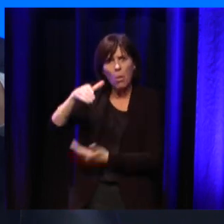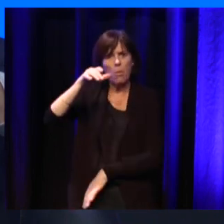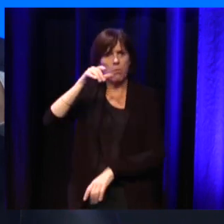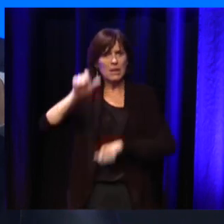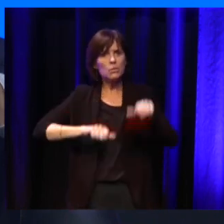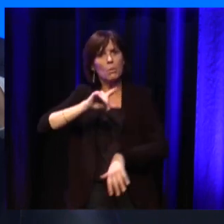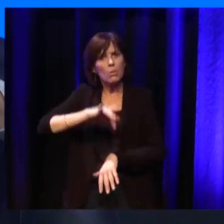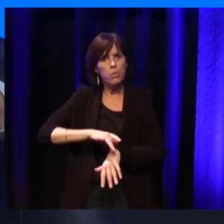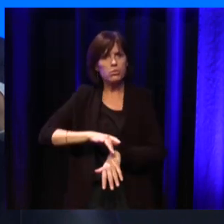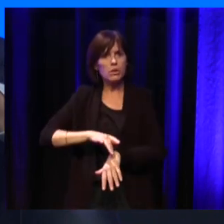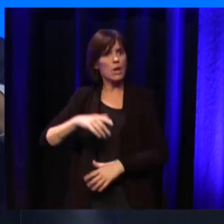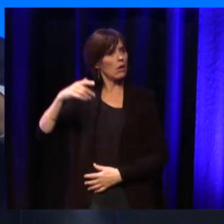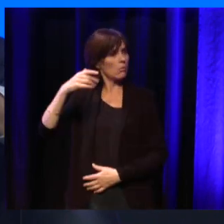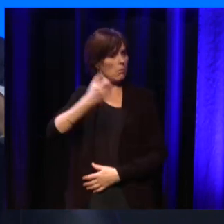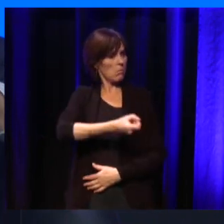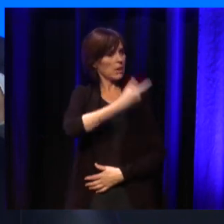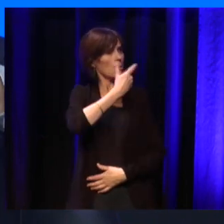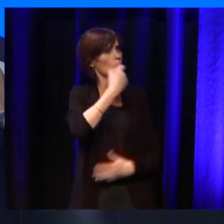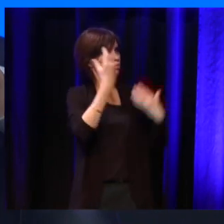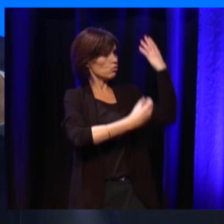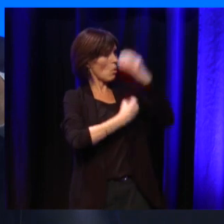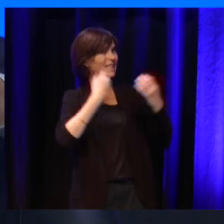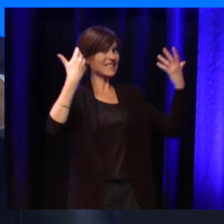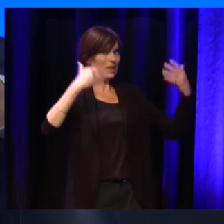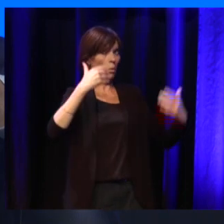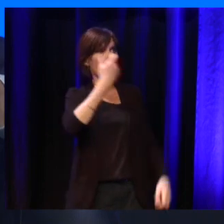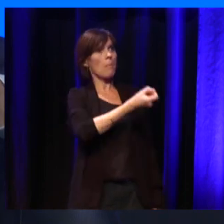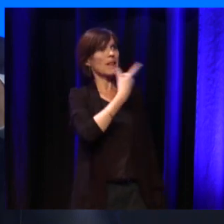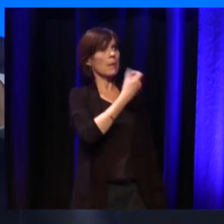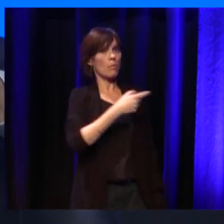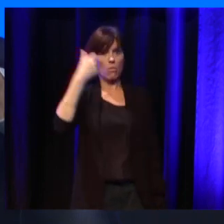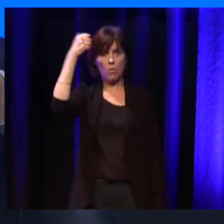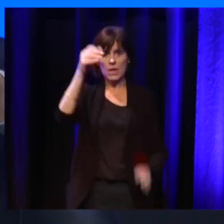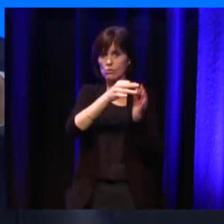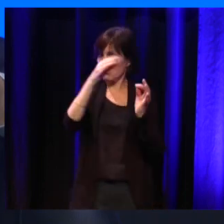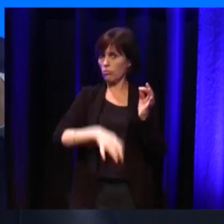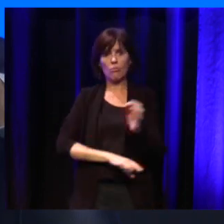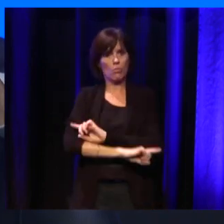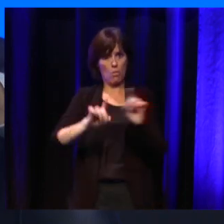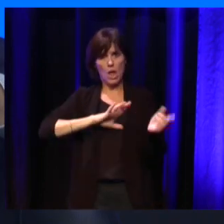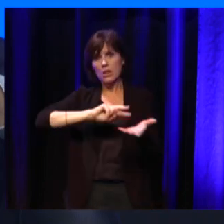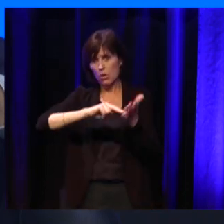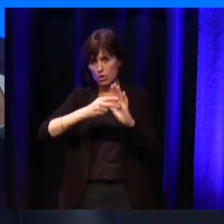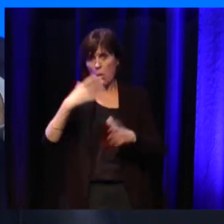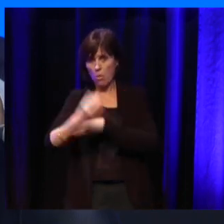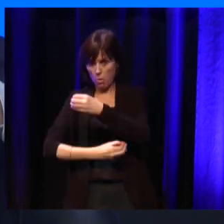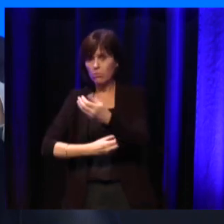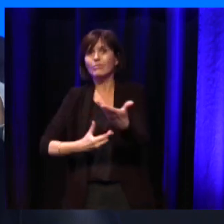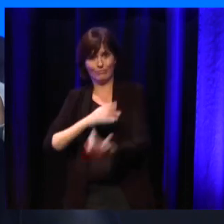fait, pour aujourd'hui, pour traiter les maladies neurodégénératives. Et il y a aussi toute l'activité sportive qui est recommandée pour effectivement